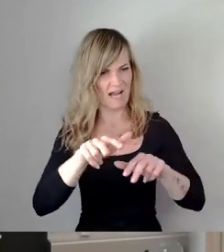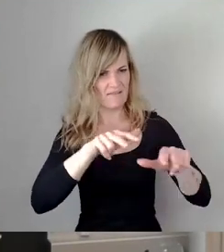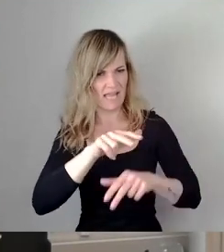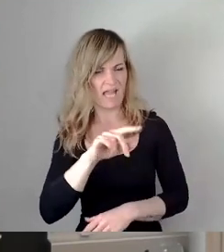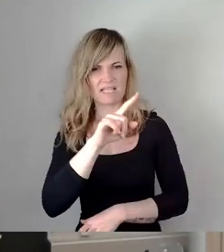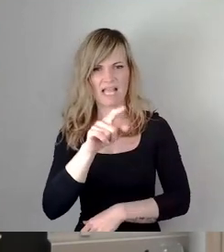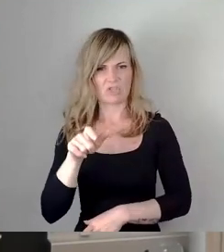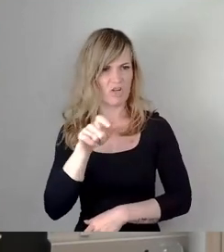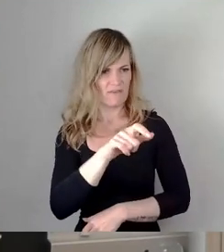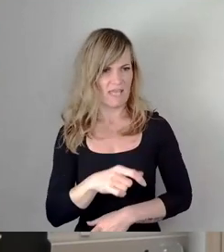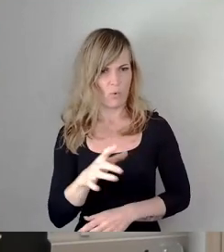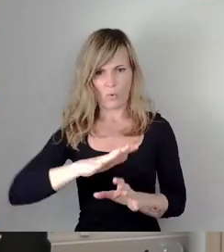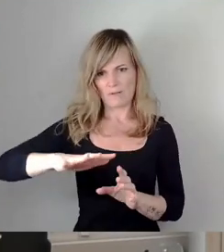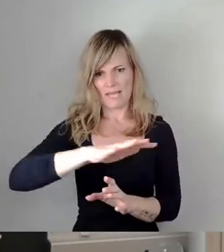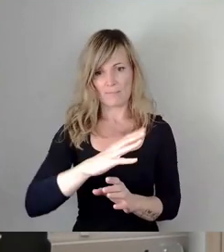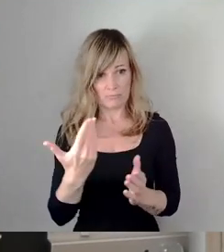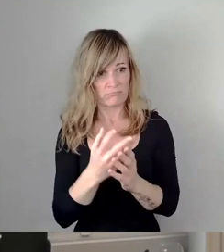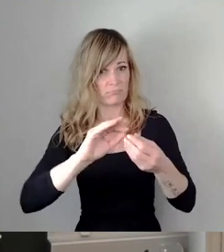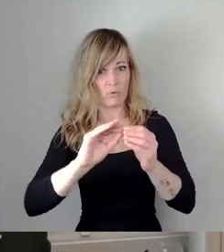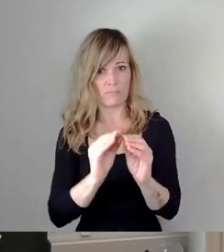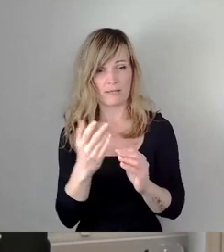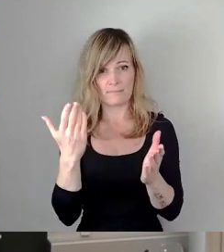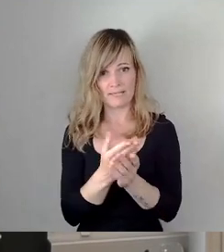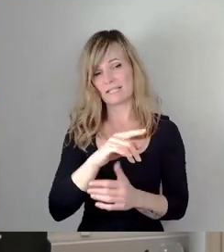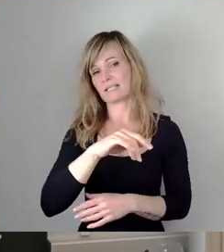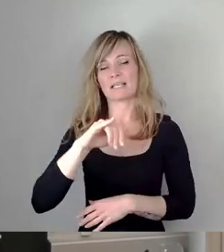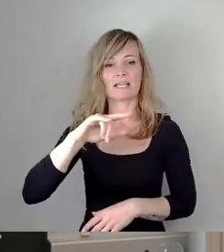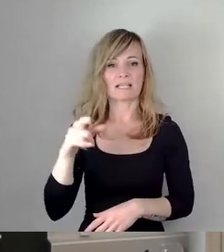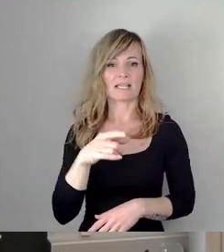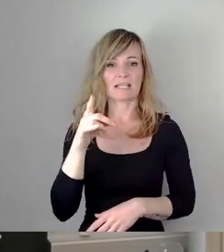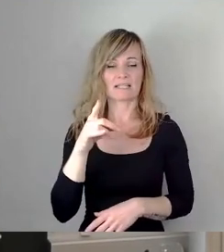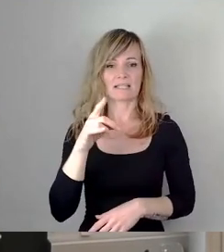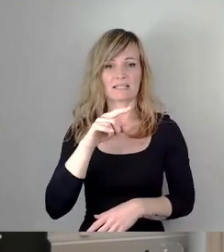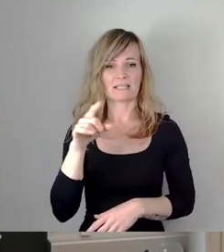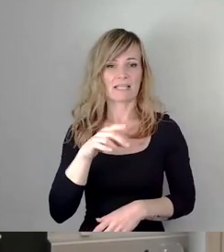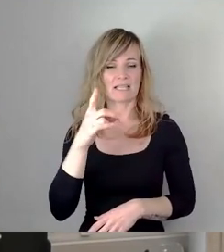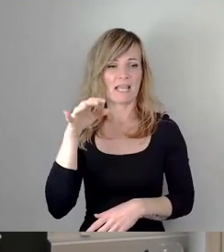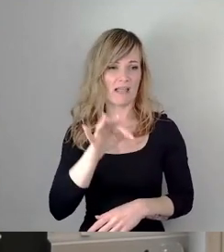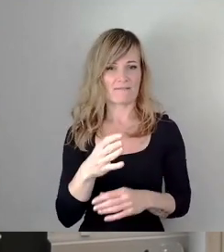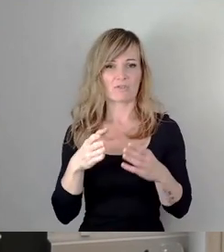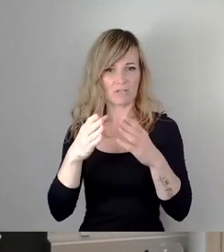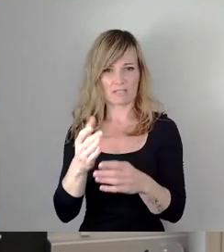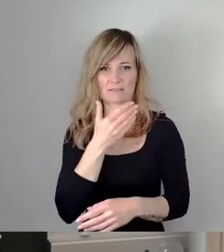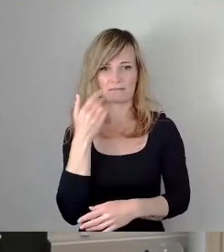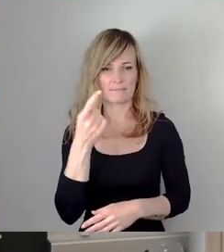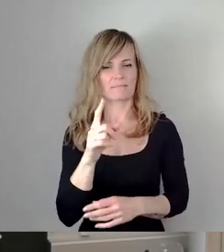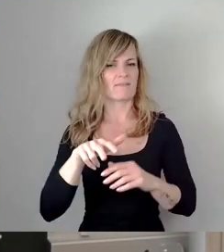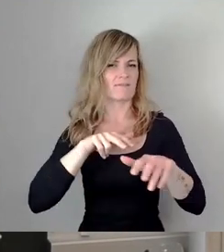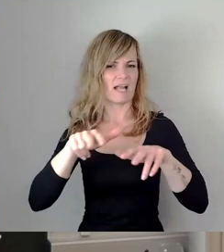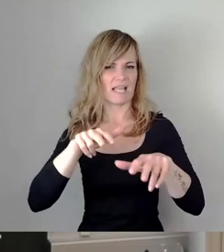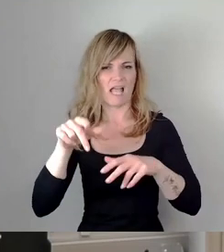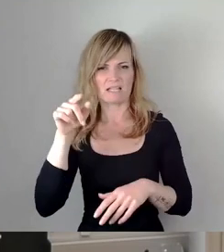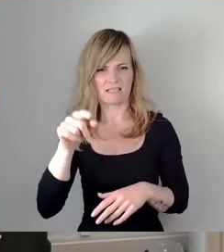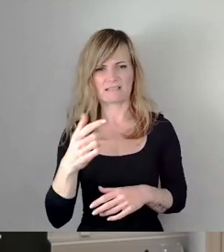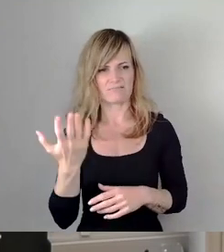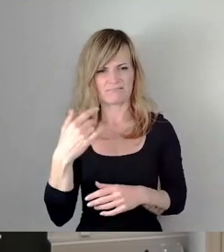Umgebung, dann hätte man das Problem jetzt auf der CDF-Straße nie. Dort ist die Verkehrsbelegung keine andere als wie vor sechs, sieben